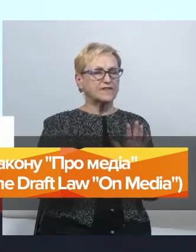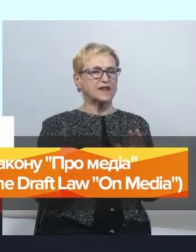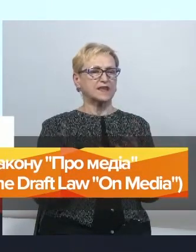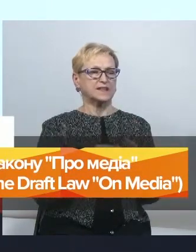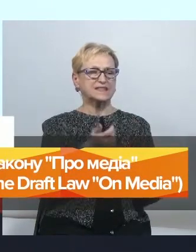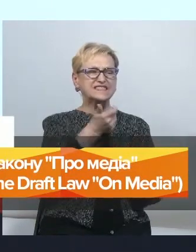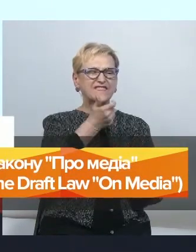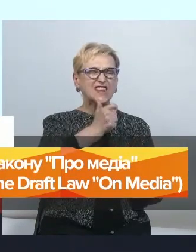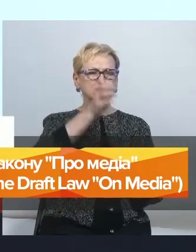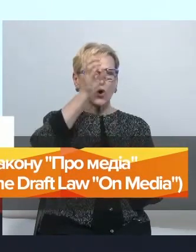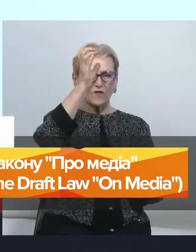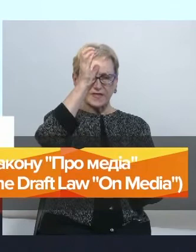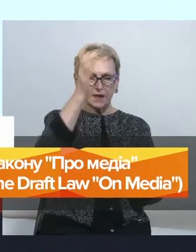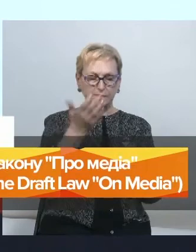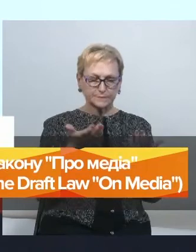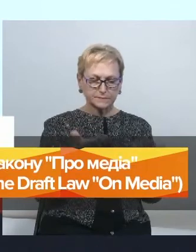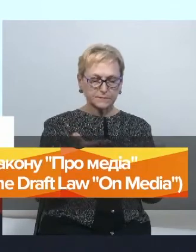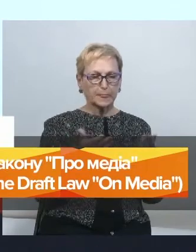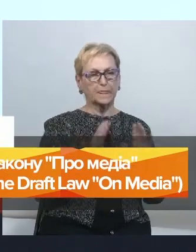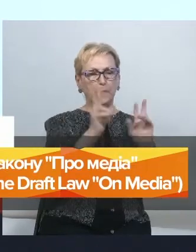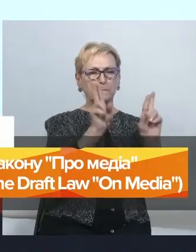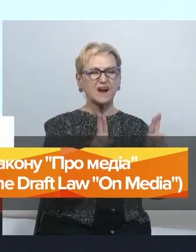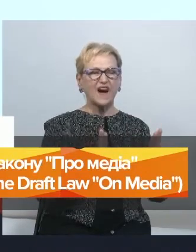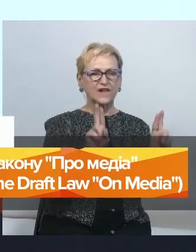не тільки самі власні правила, але і відповідальність